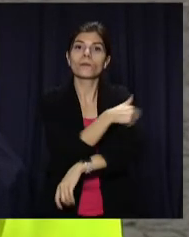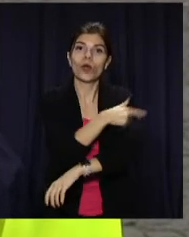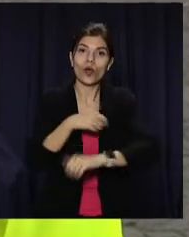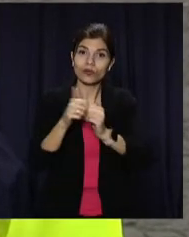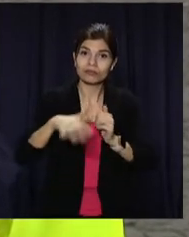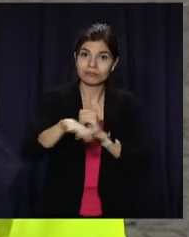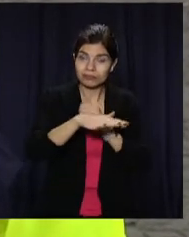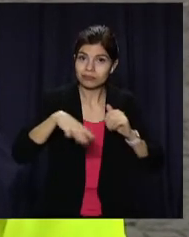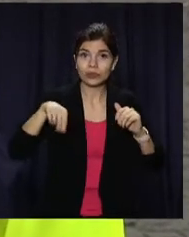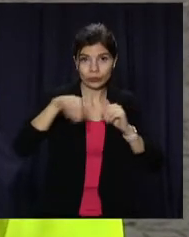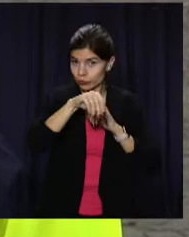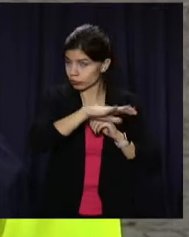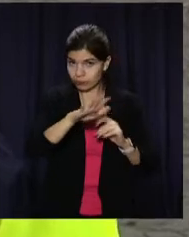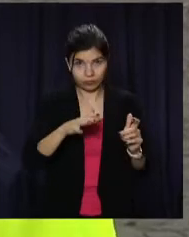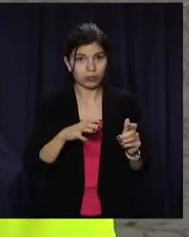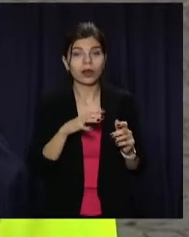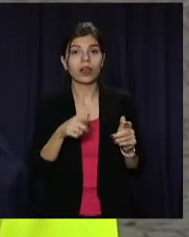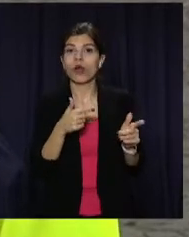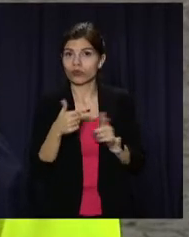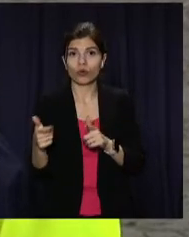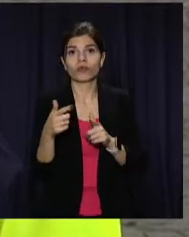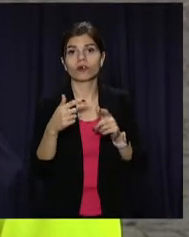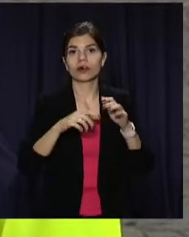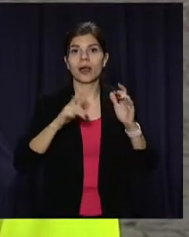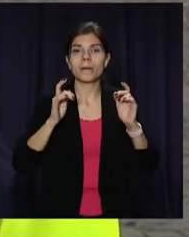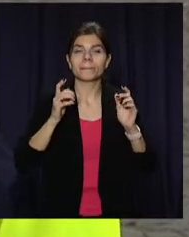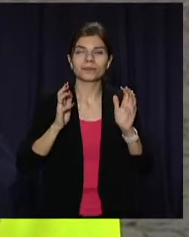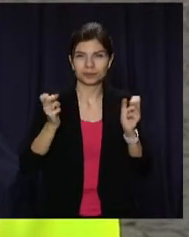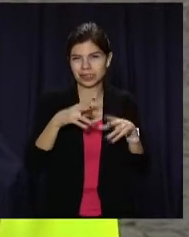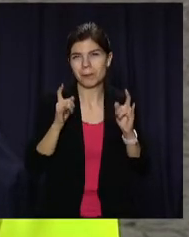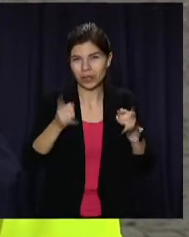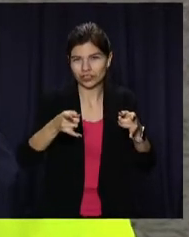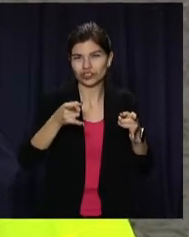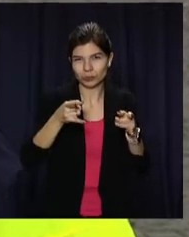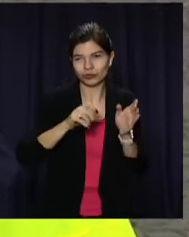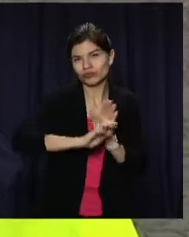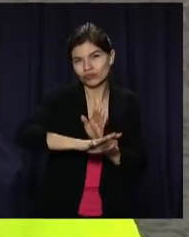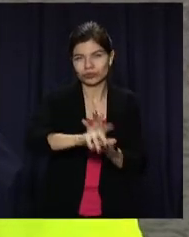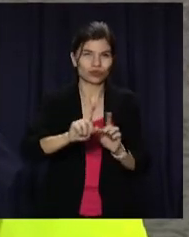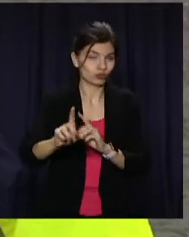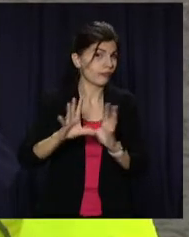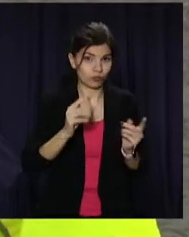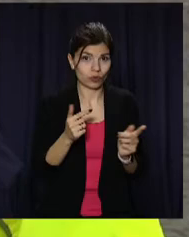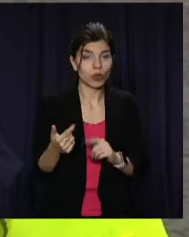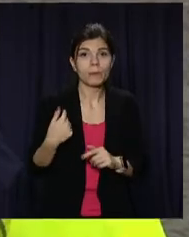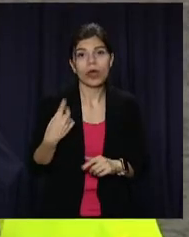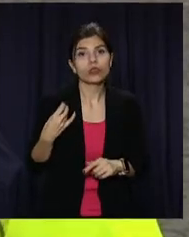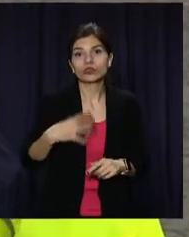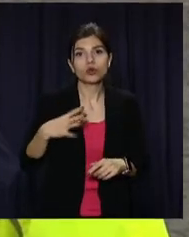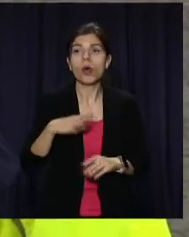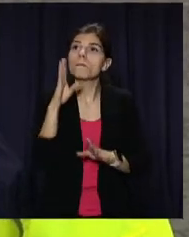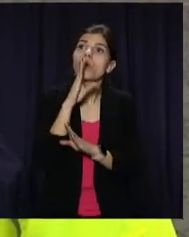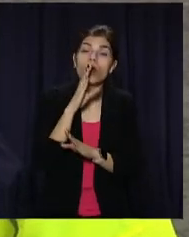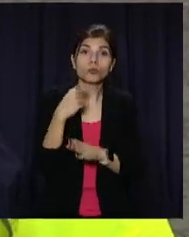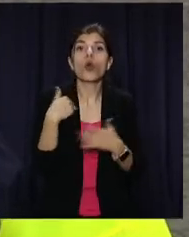підготувані і техніка, звісно, вже підготувана. Ми не чекаємо погоду,